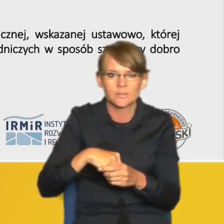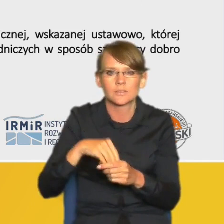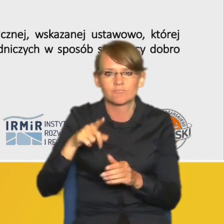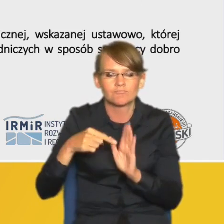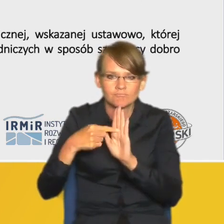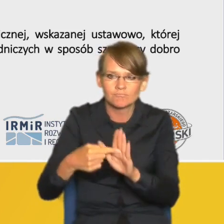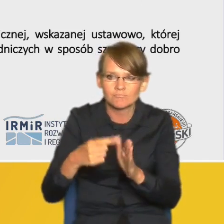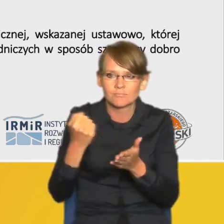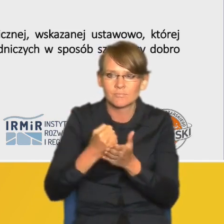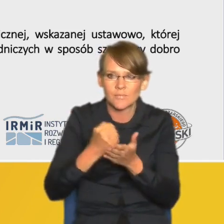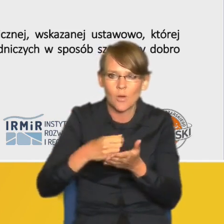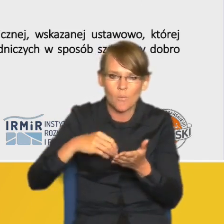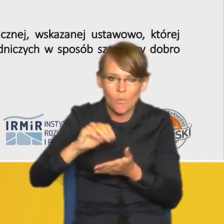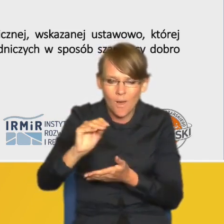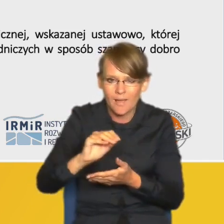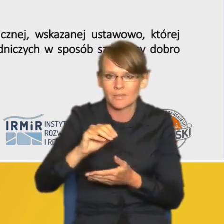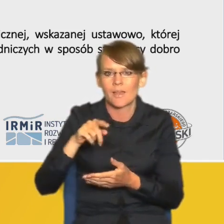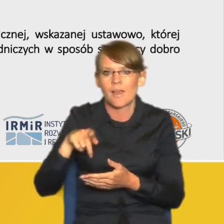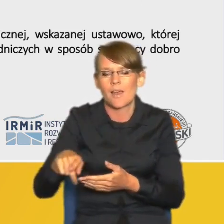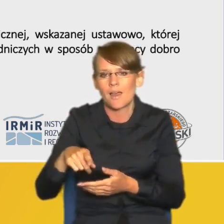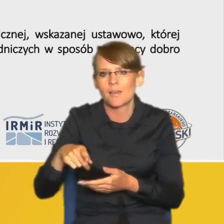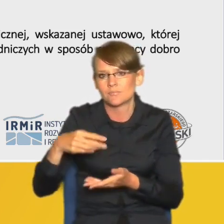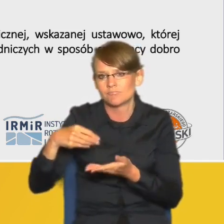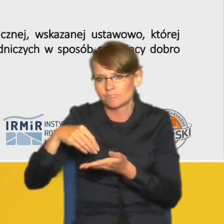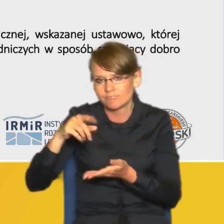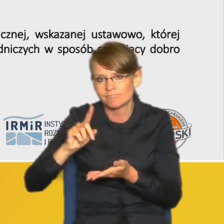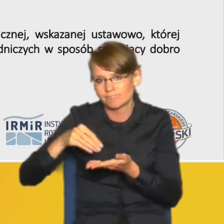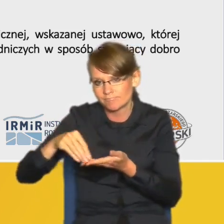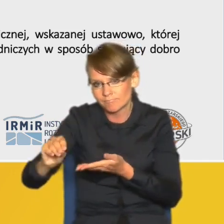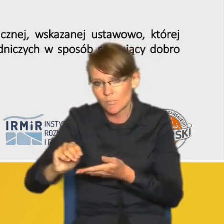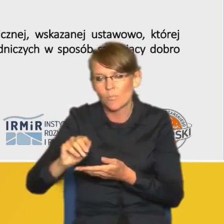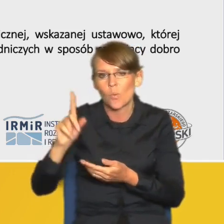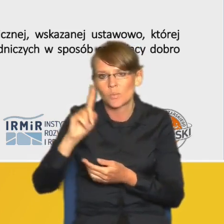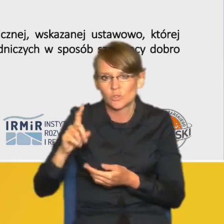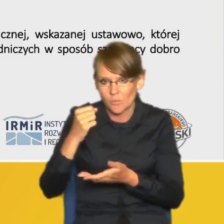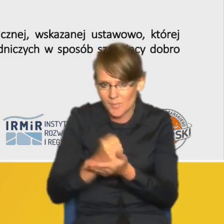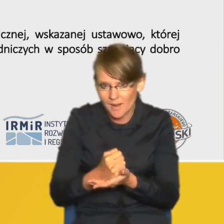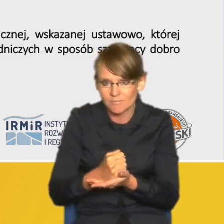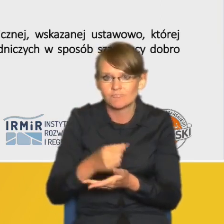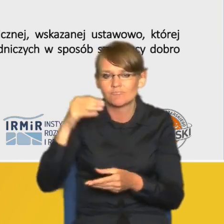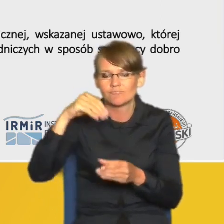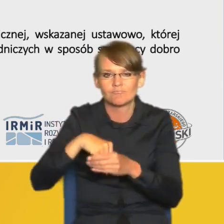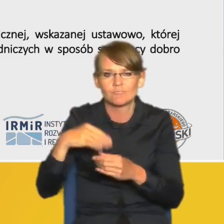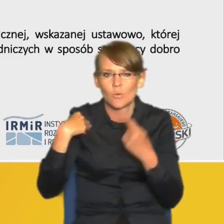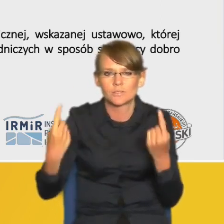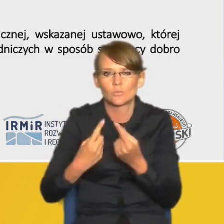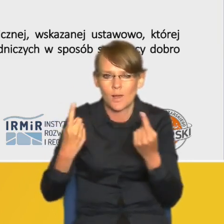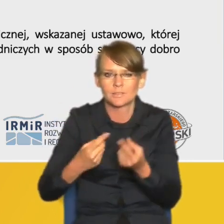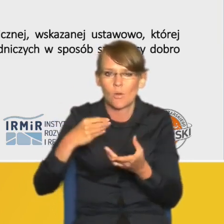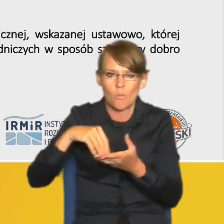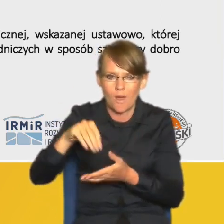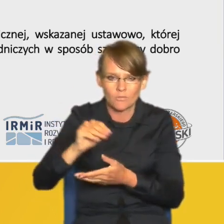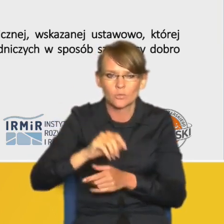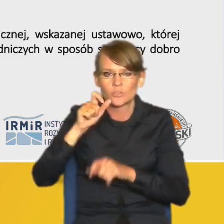daniny publiczno-prawnej wskazując że mamy tu do czynienia z pewną sytuacją odpłatności za indywidualnie